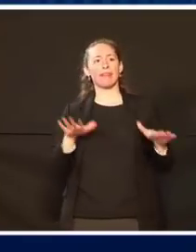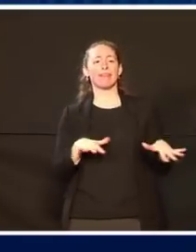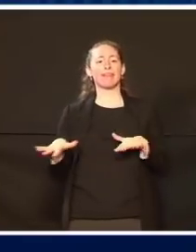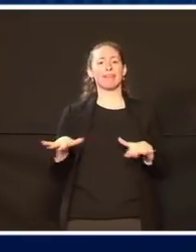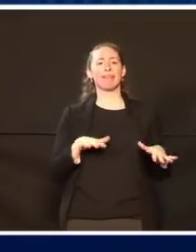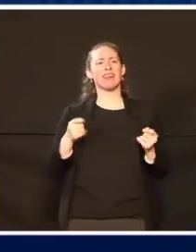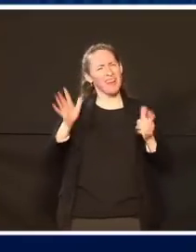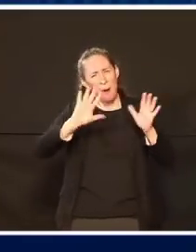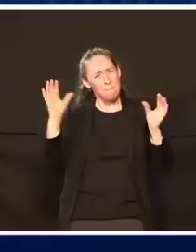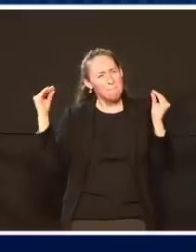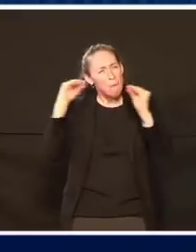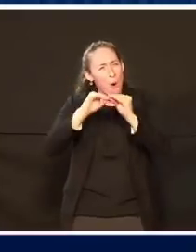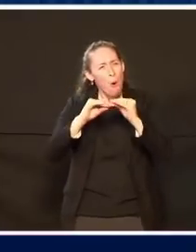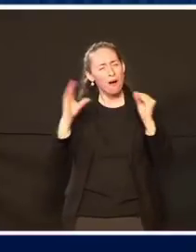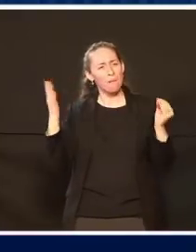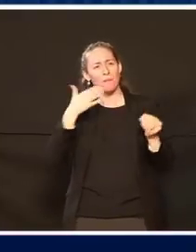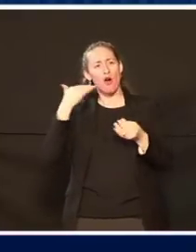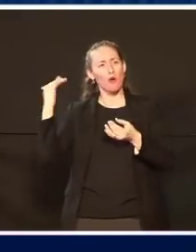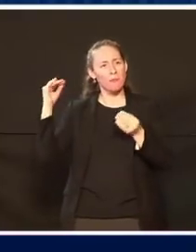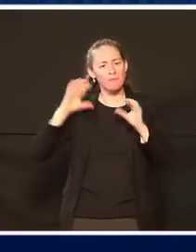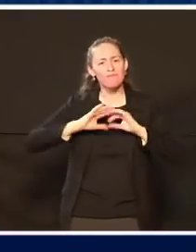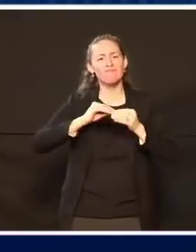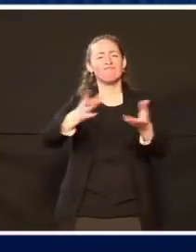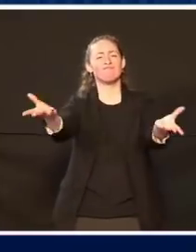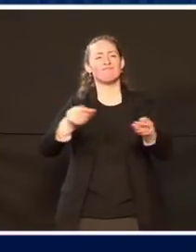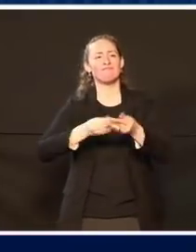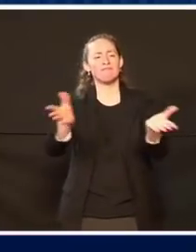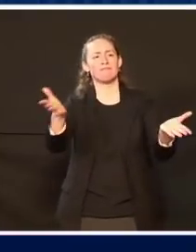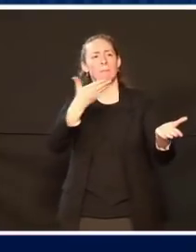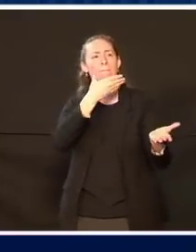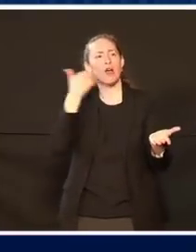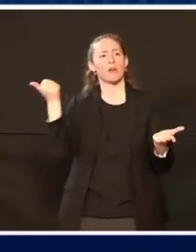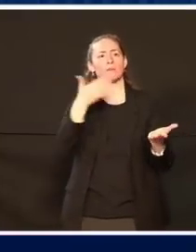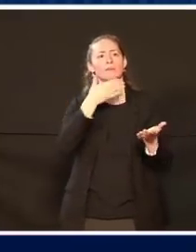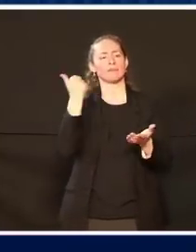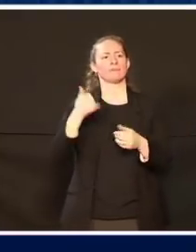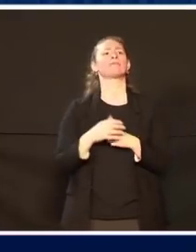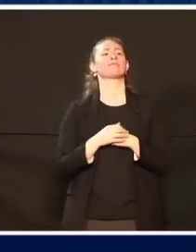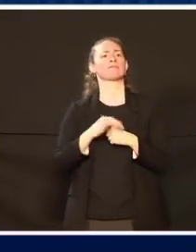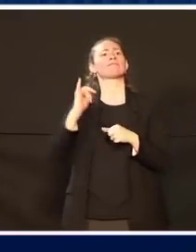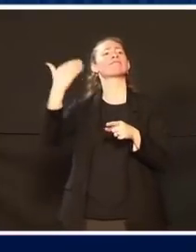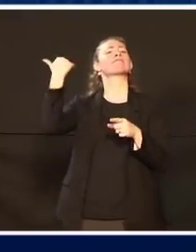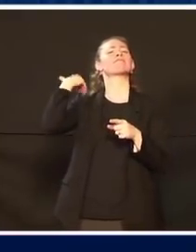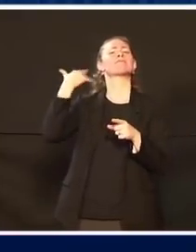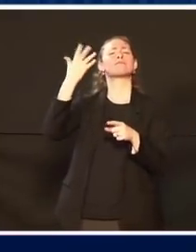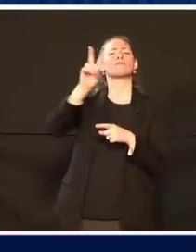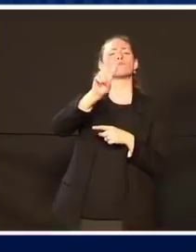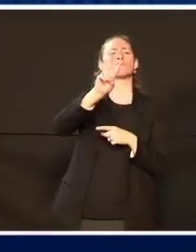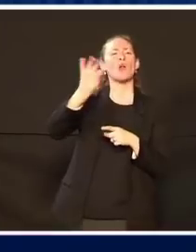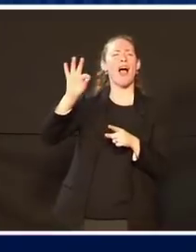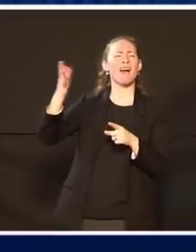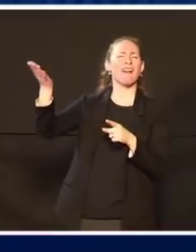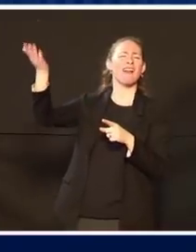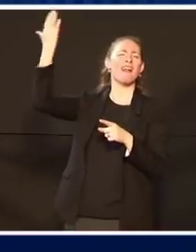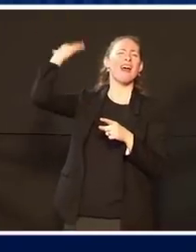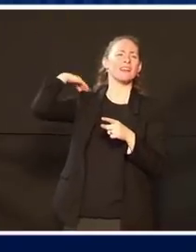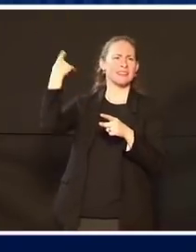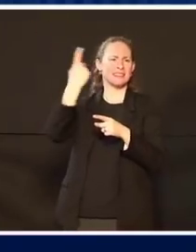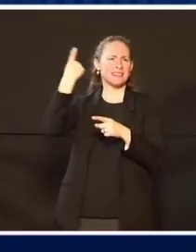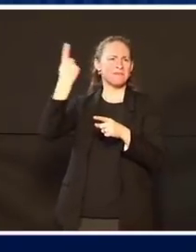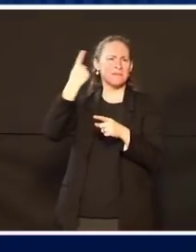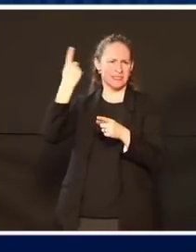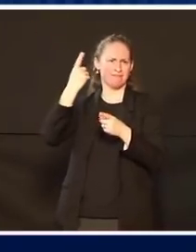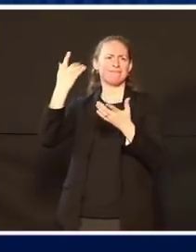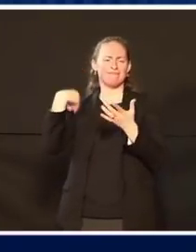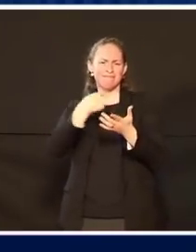großen Mengen denken, um diesem Volk zu helfen. Es war ein großes